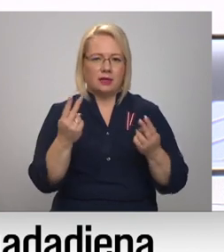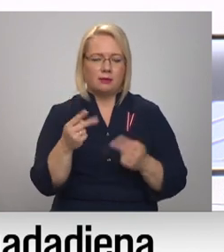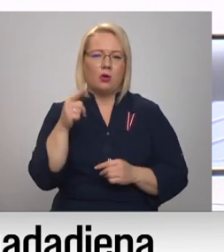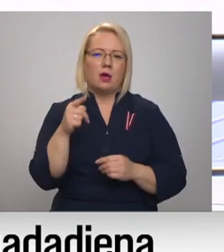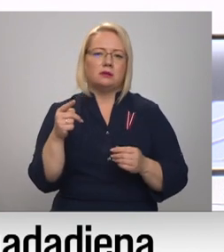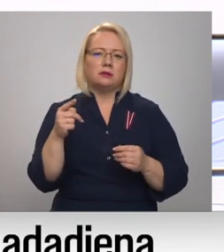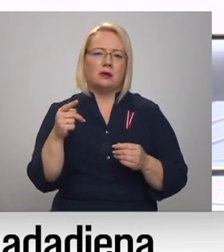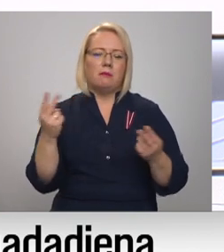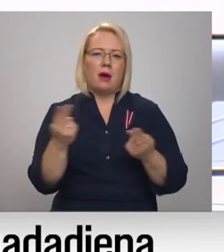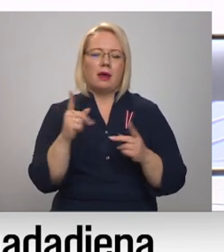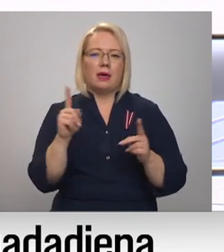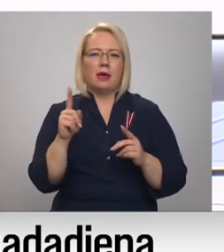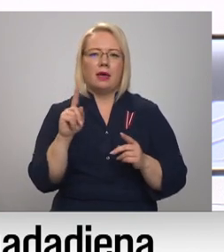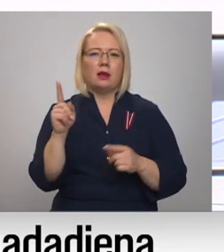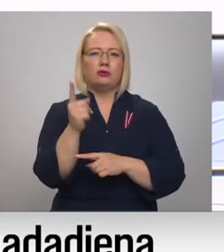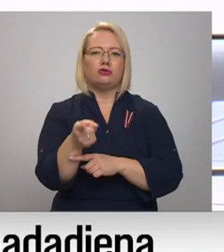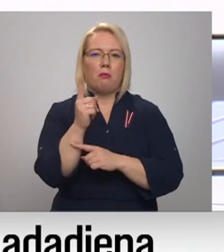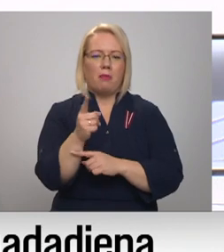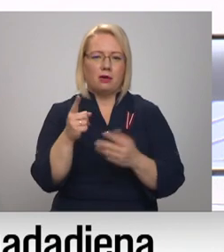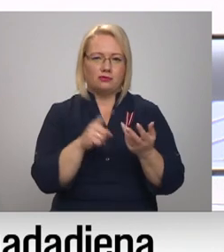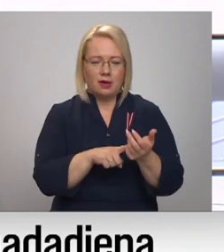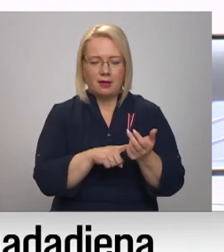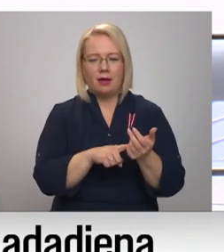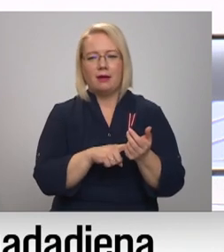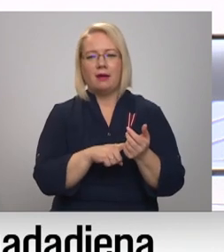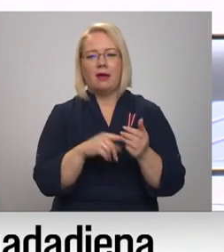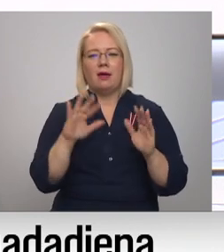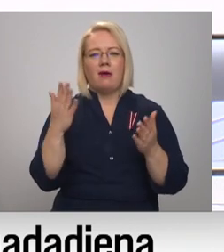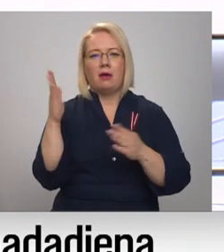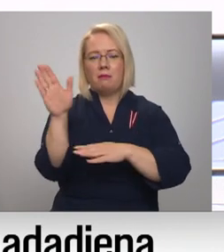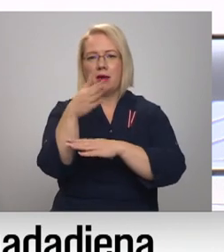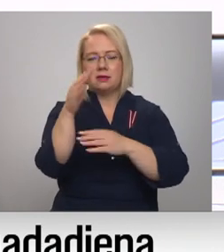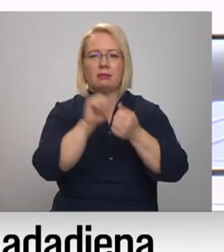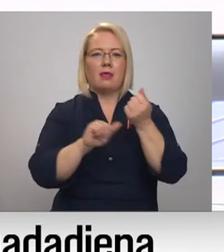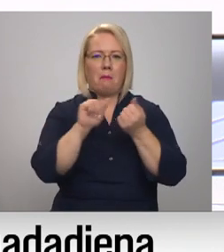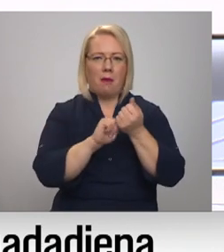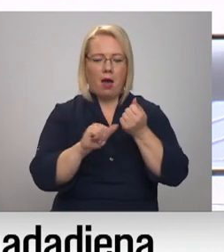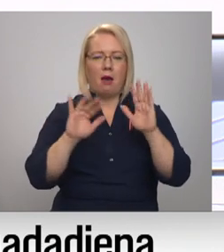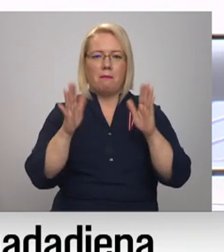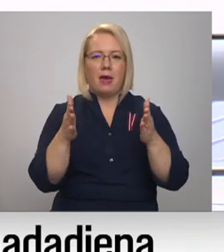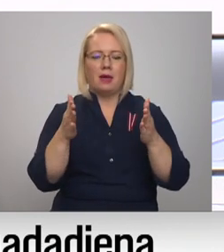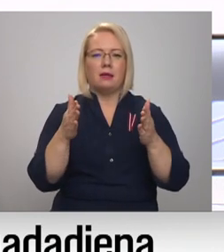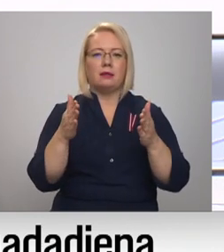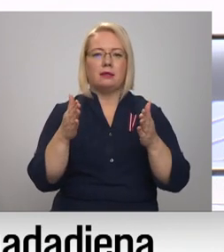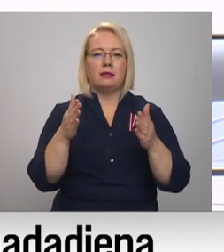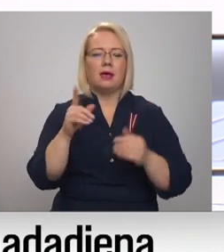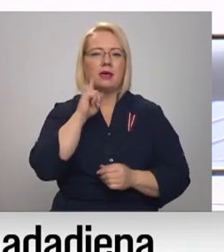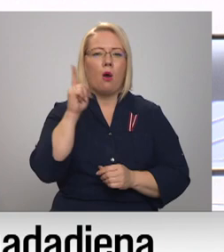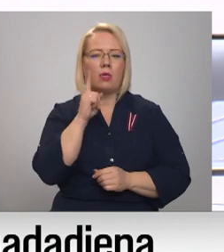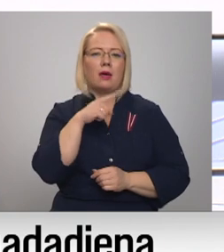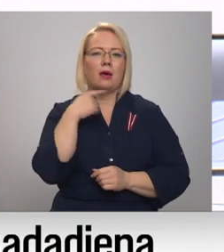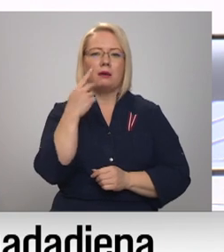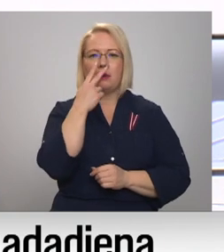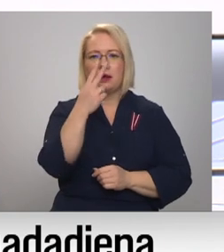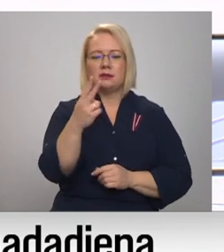Tas parasti ir vainu copēšana vai pastājus pa dabu. Jaunākie vimbas grib arī redzēt